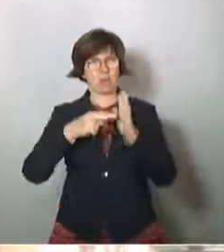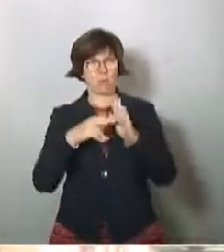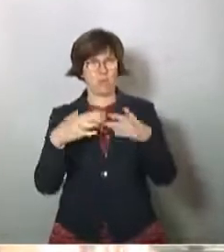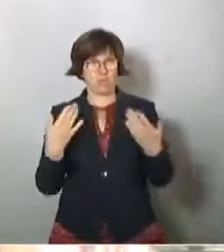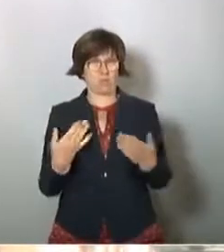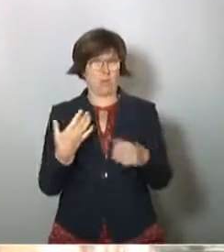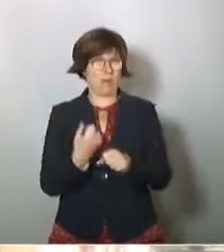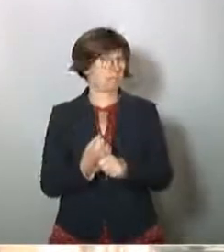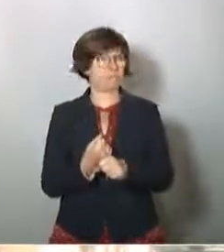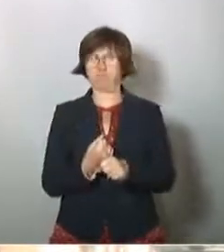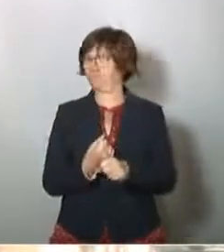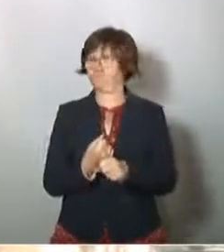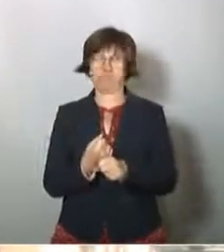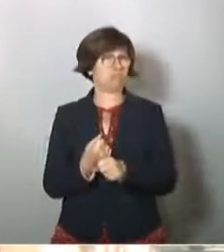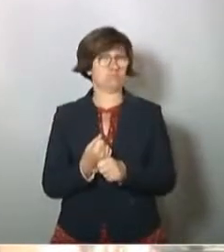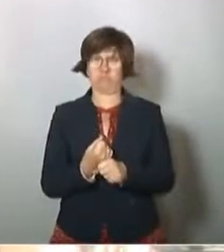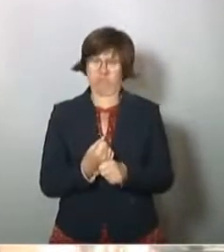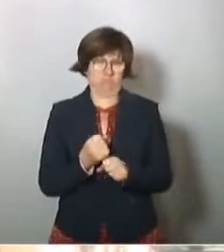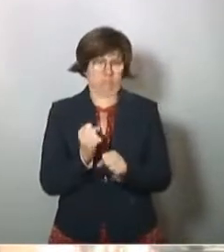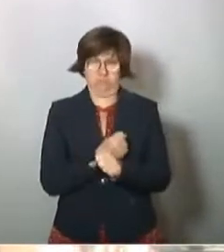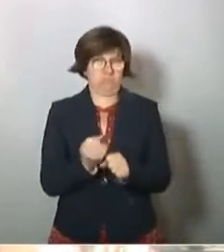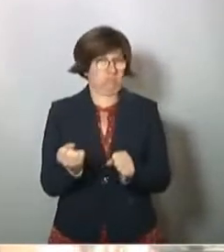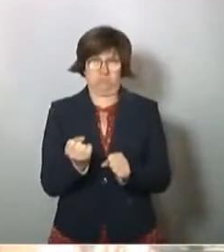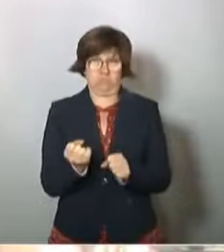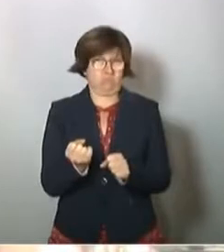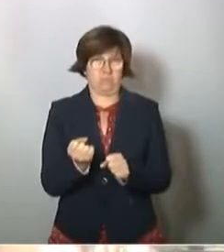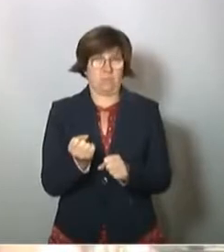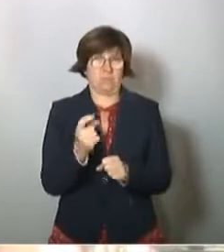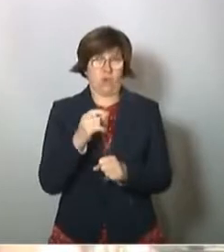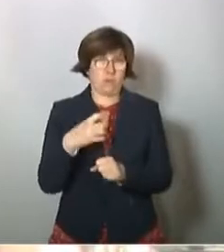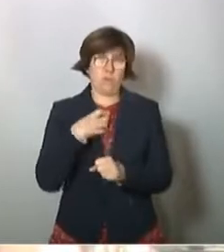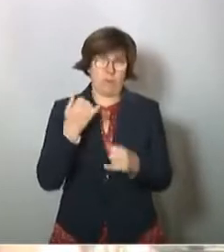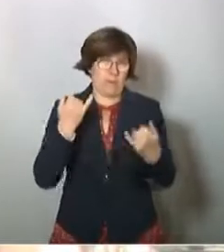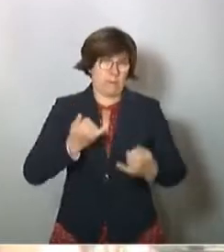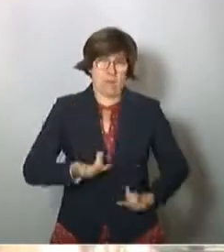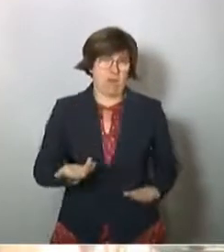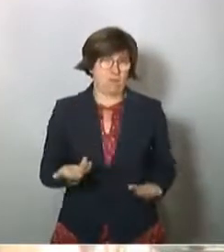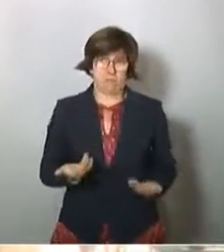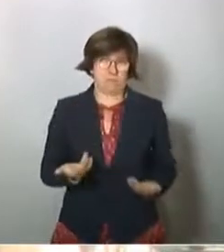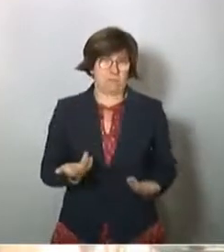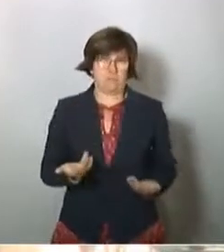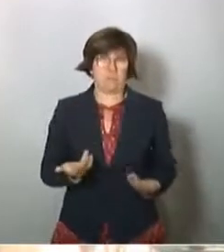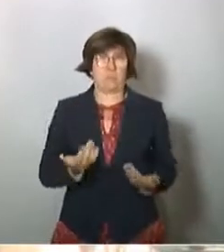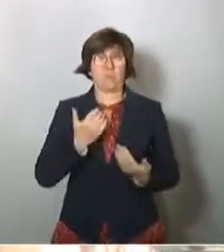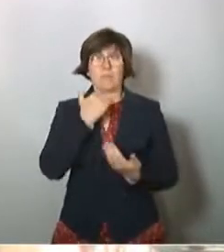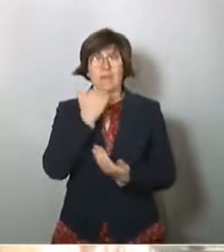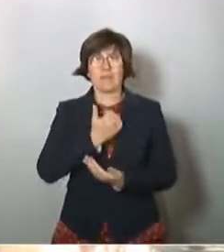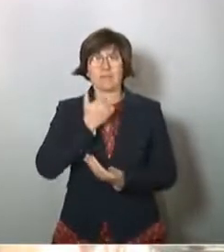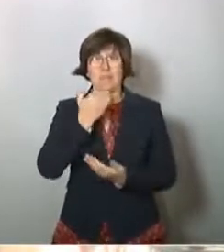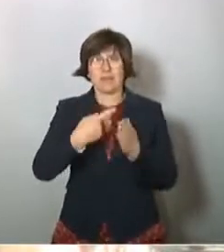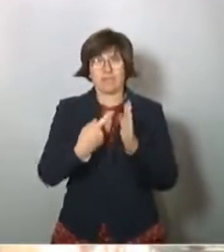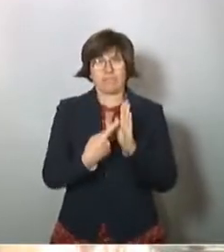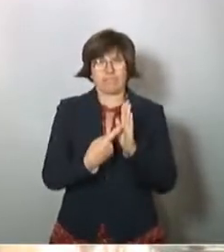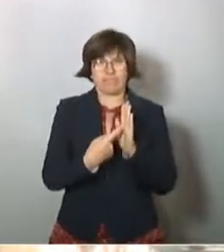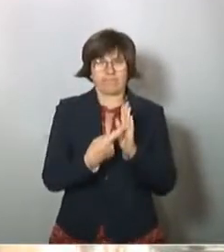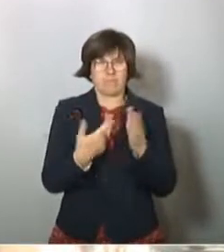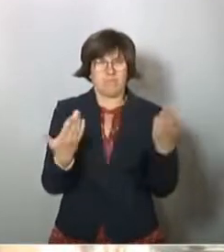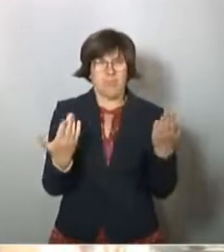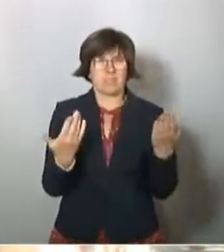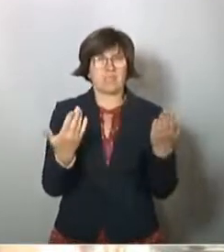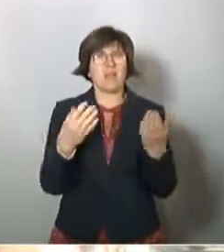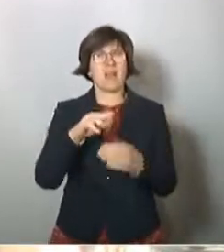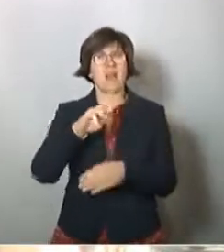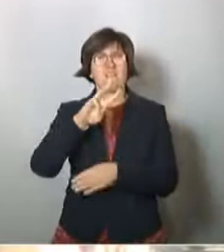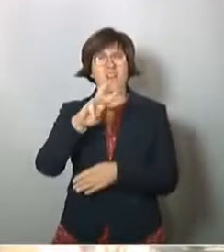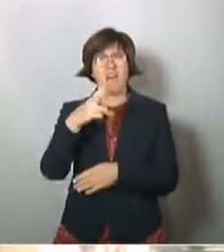machen kann. Ich glaube, das ist ein ganz wichtiges Problem. Und der Bericht fordert eben, dass die